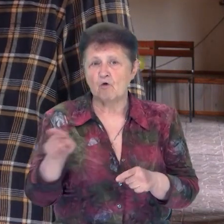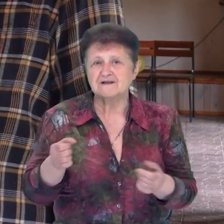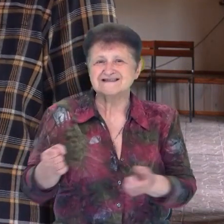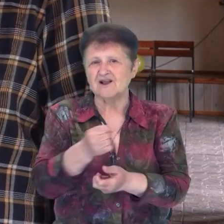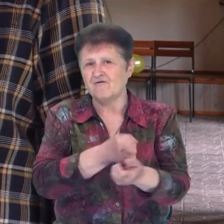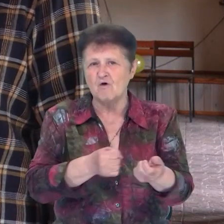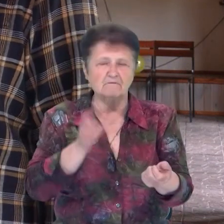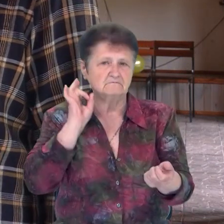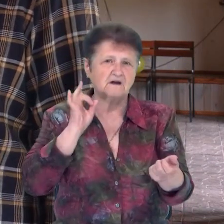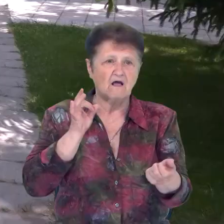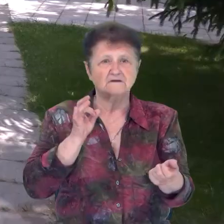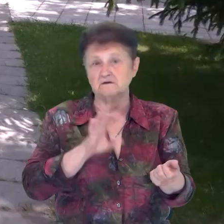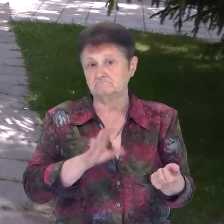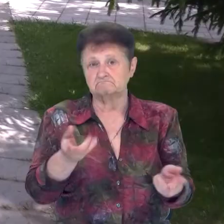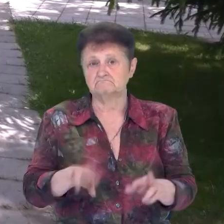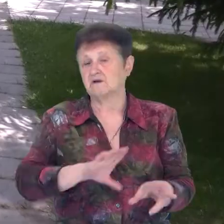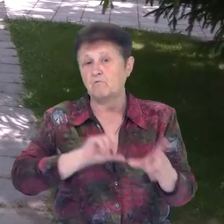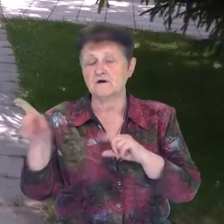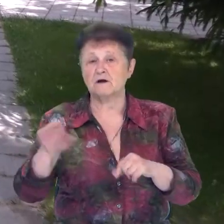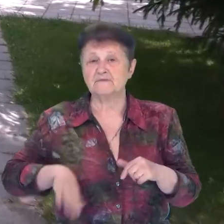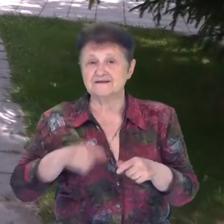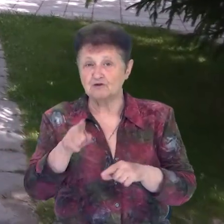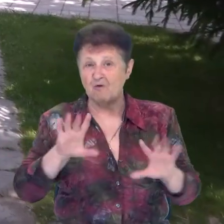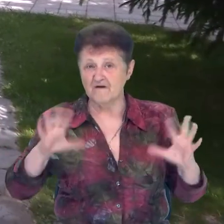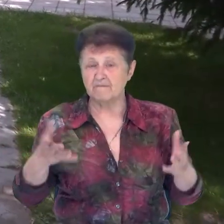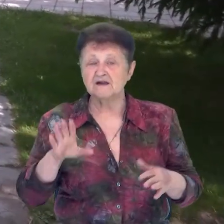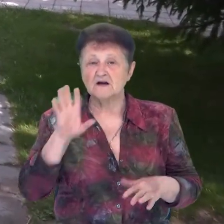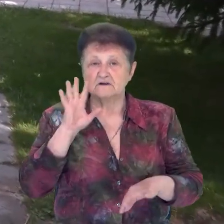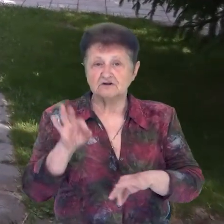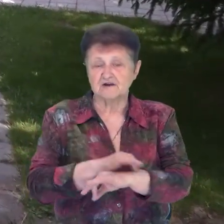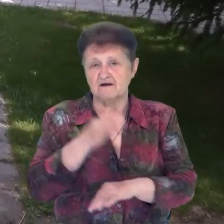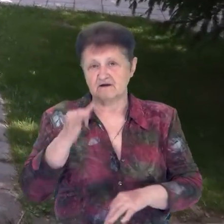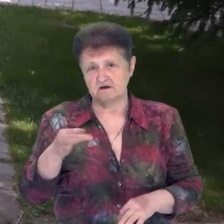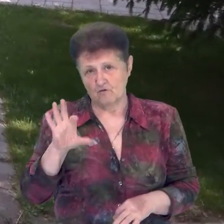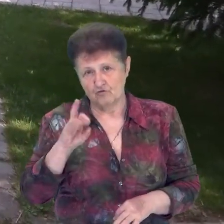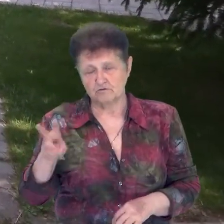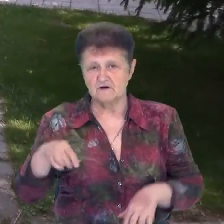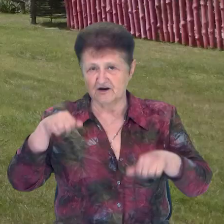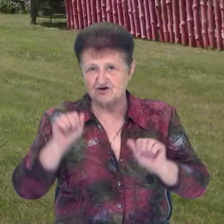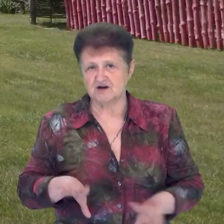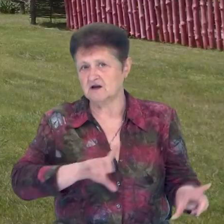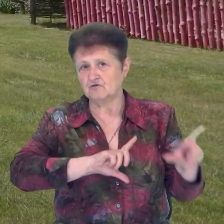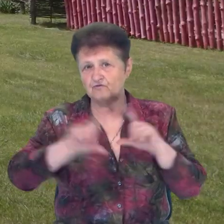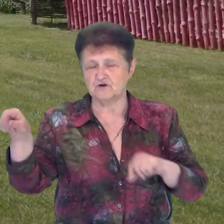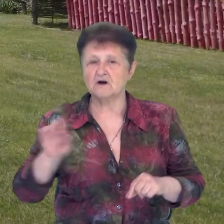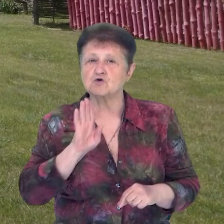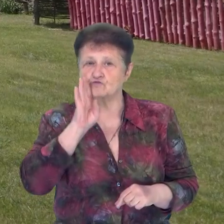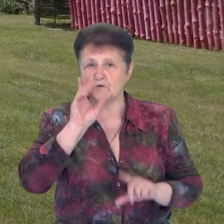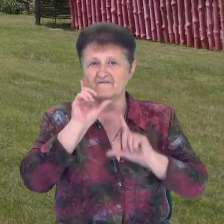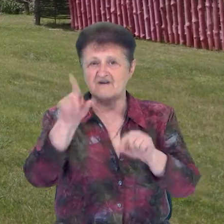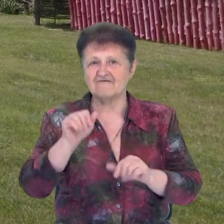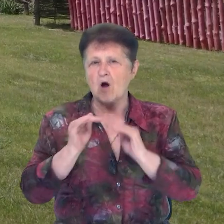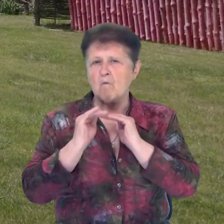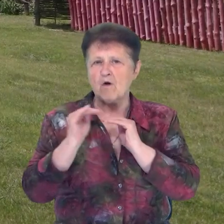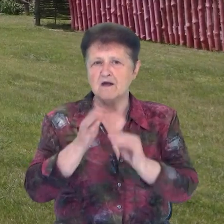закінчили, і поїхали. Після того випадку Сергій з дружиною вирішили тікати із села, сіли в машину та зранку виїхали